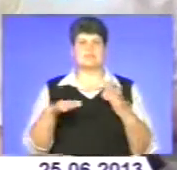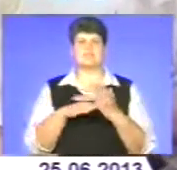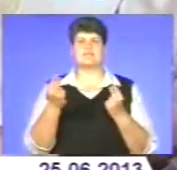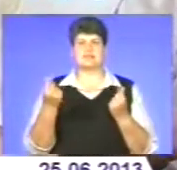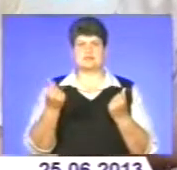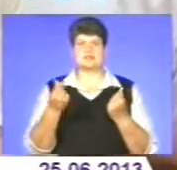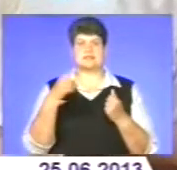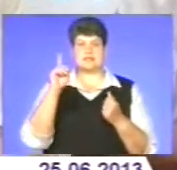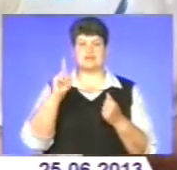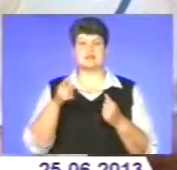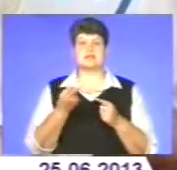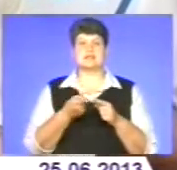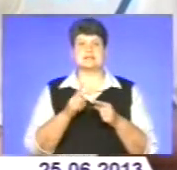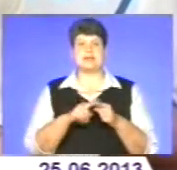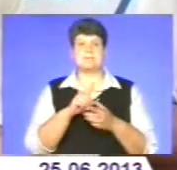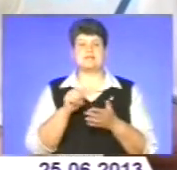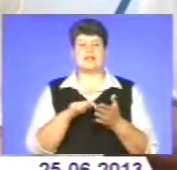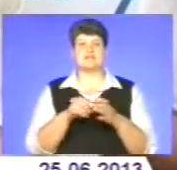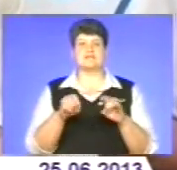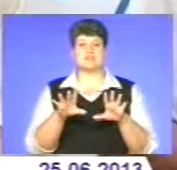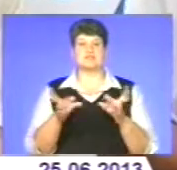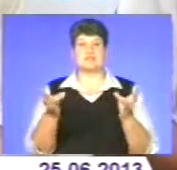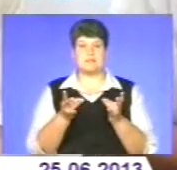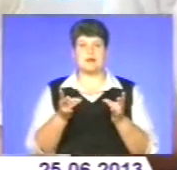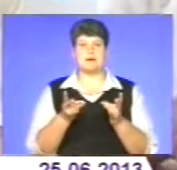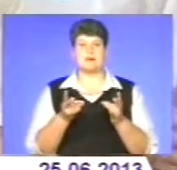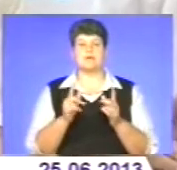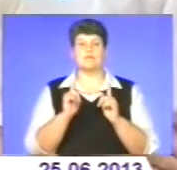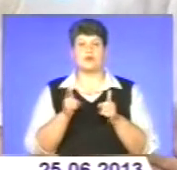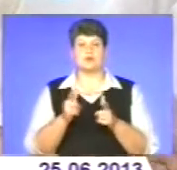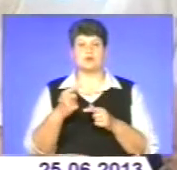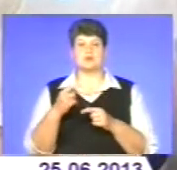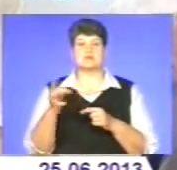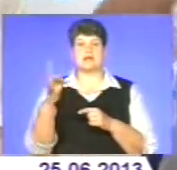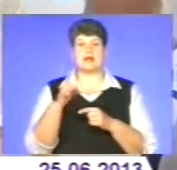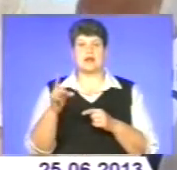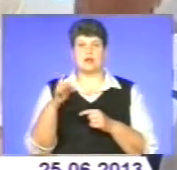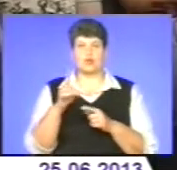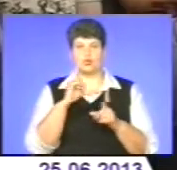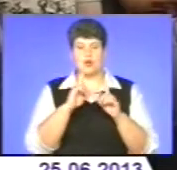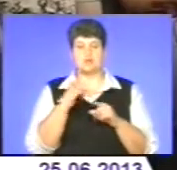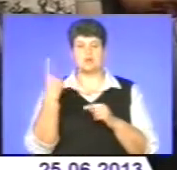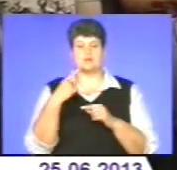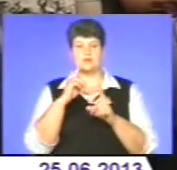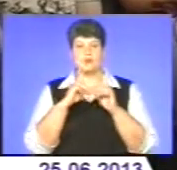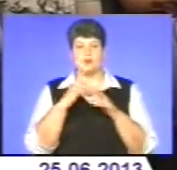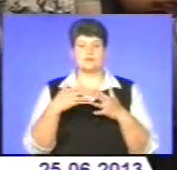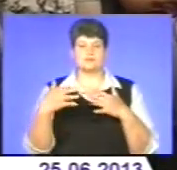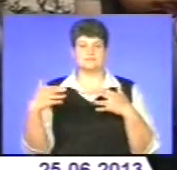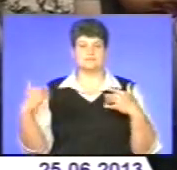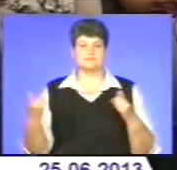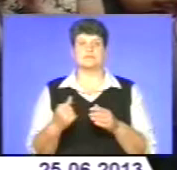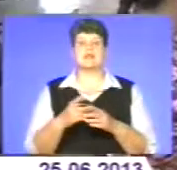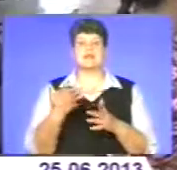знаєш, що для того, щоб це вирішити пілянтарське почта. З районної ради, обласної ради. І поїхав! На наступній сьомій сесії